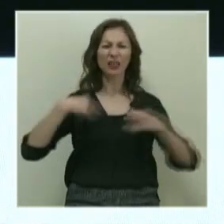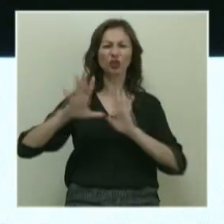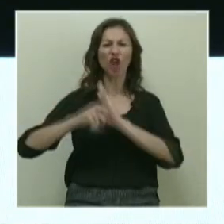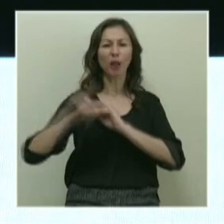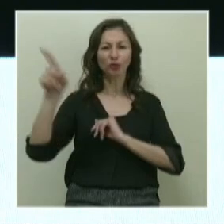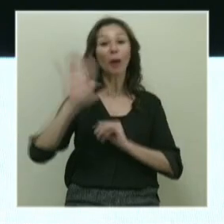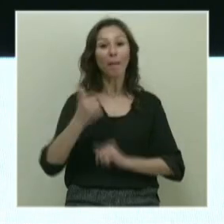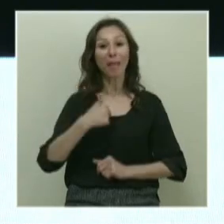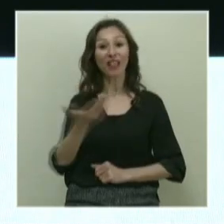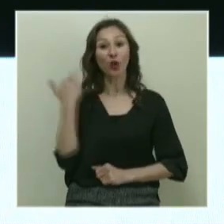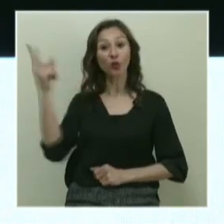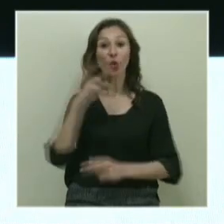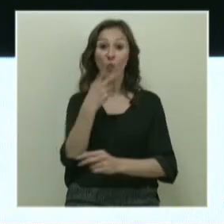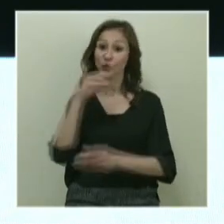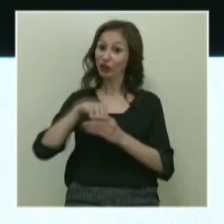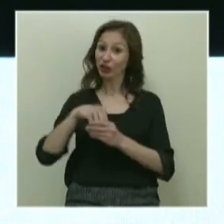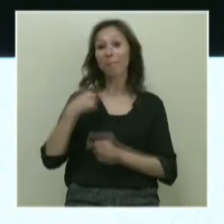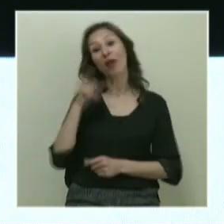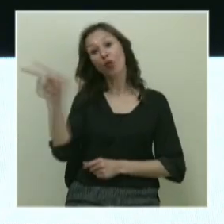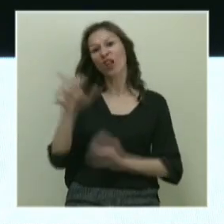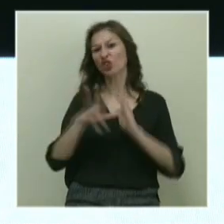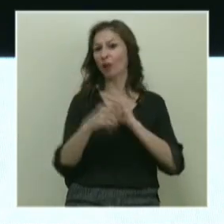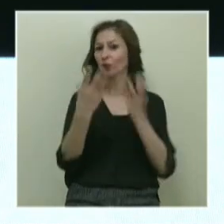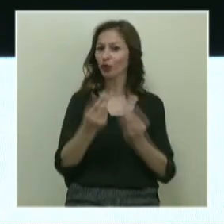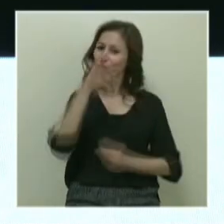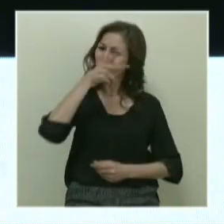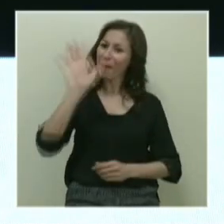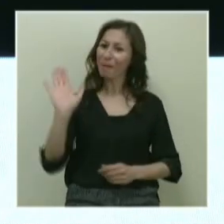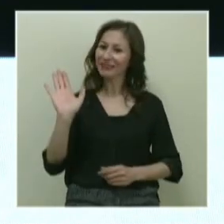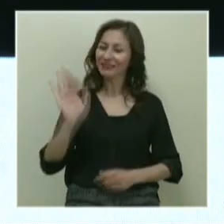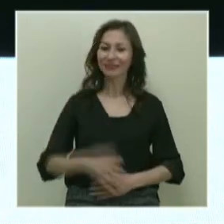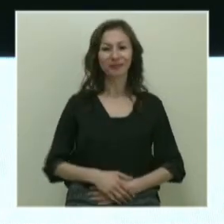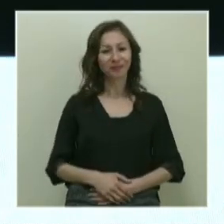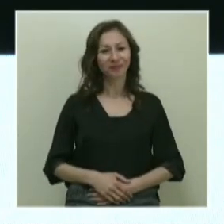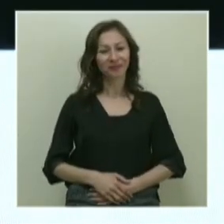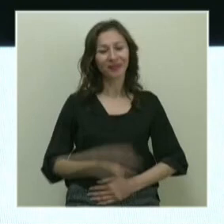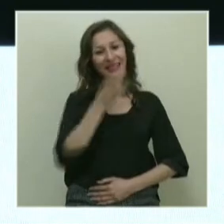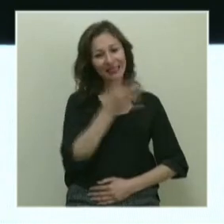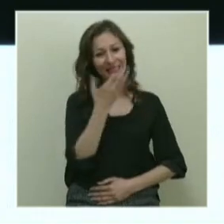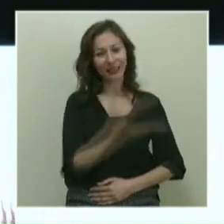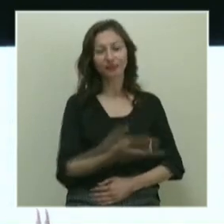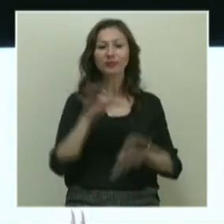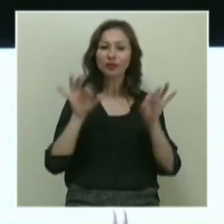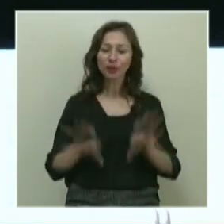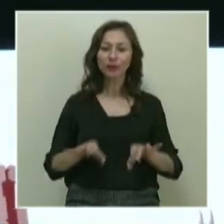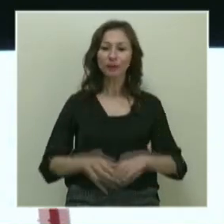ama benden önce konuştuğu için ben ondan çalmış olacağım, kusura bakmasın izniyle. Şimdi